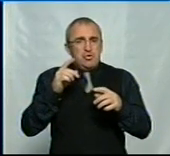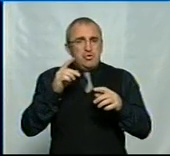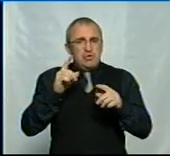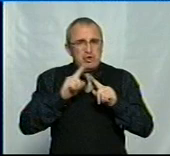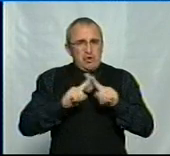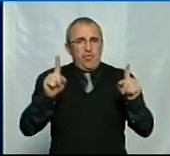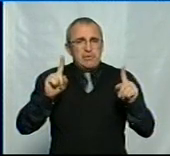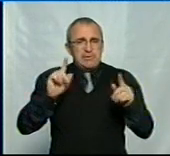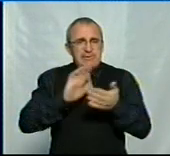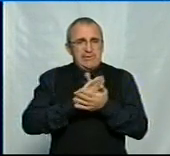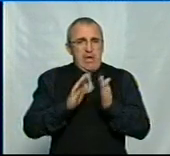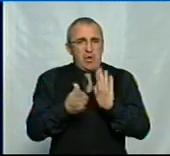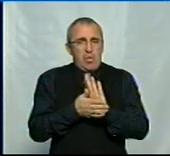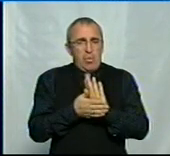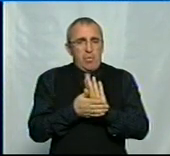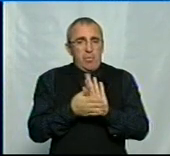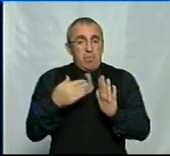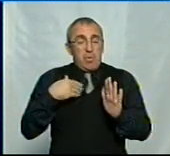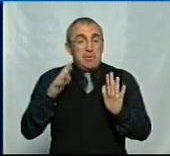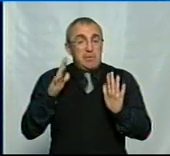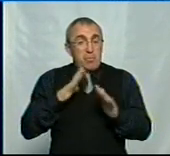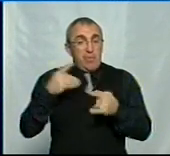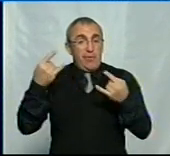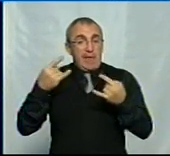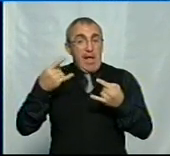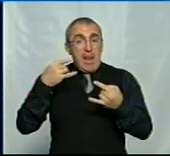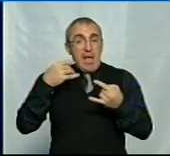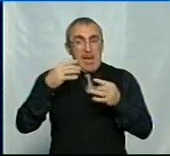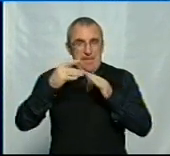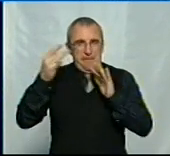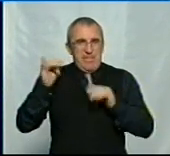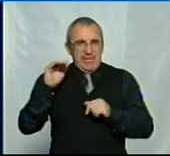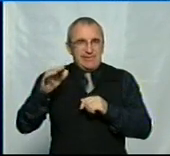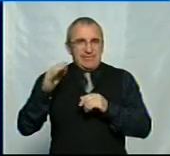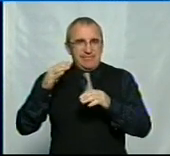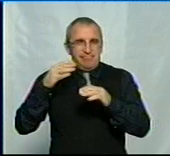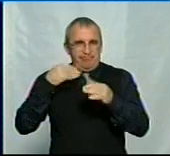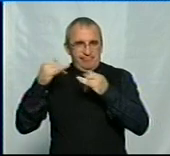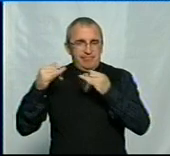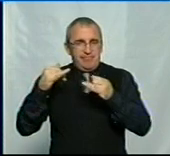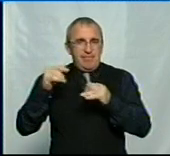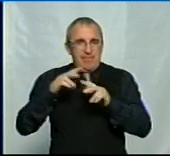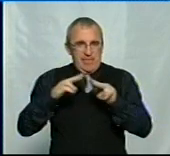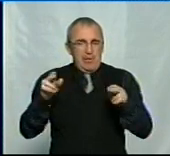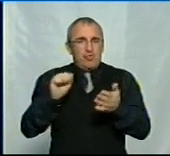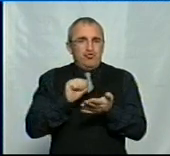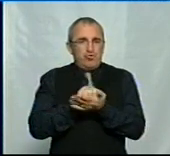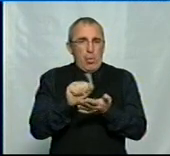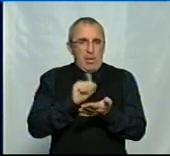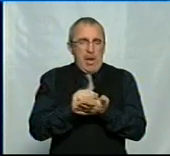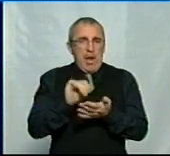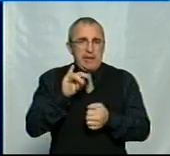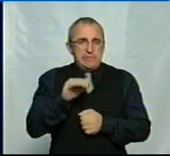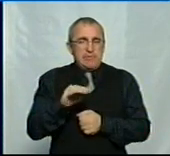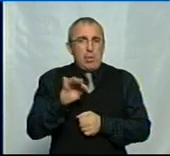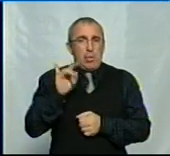І була така ситуація, в мене був телеміст теж з журналістами із